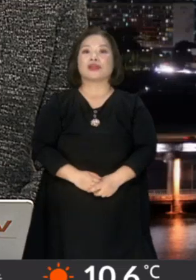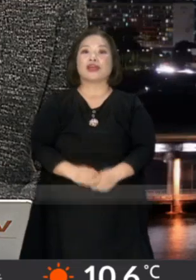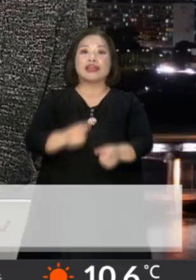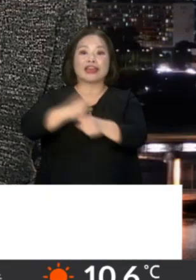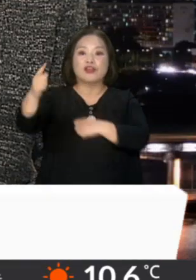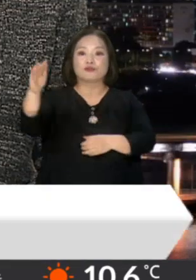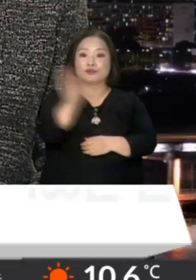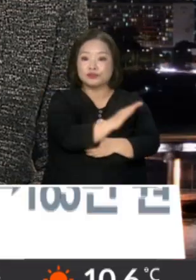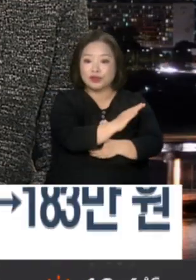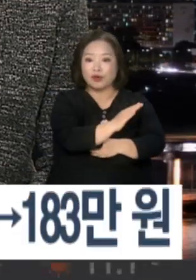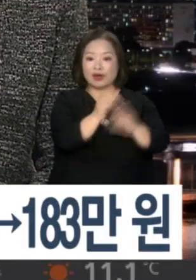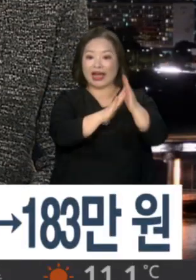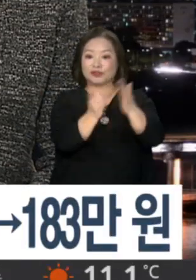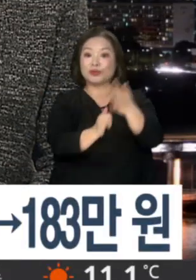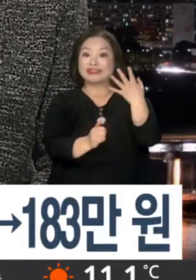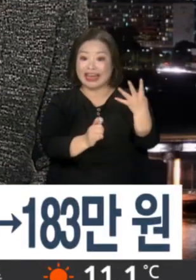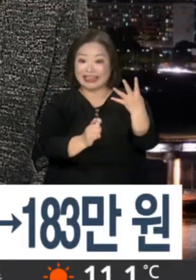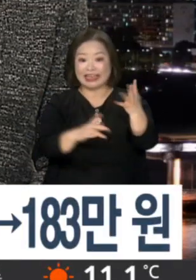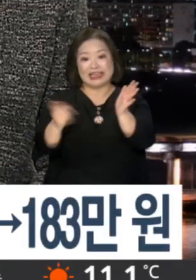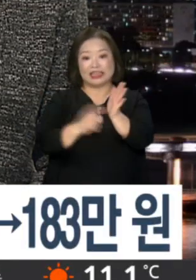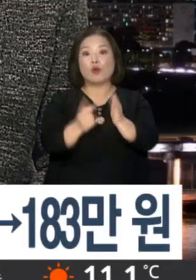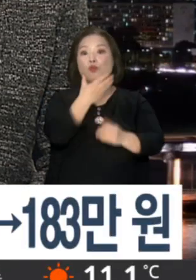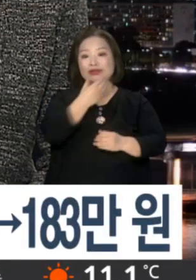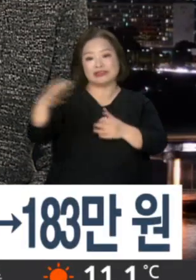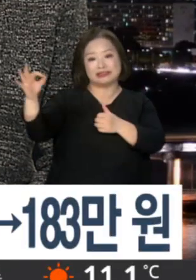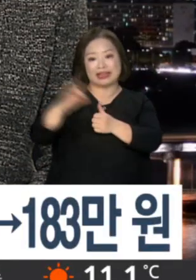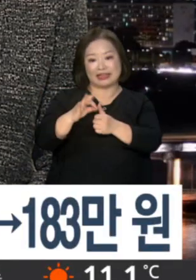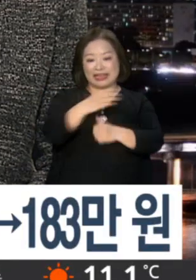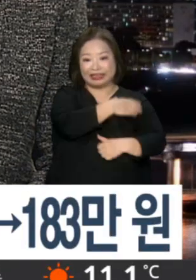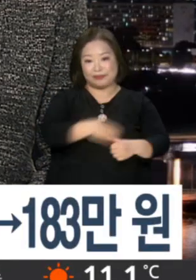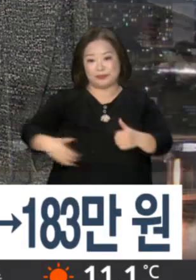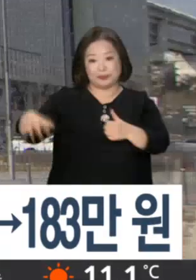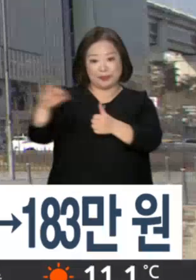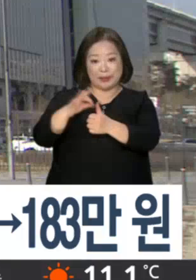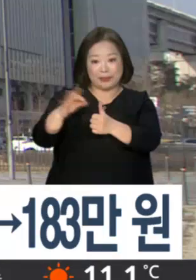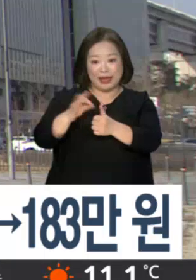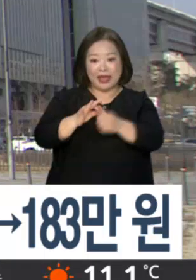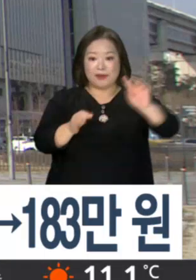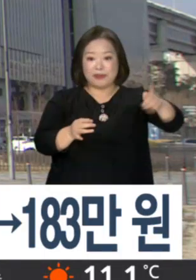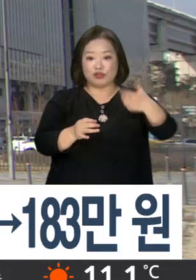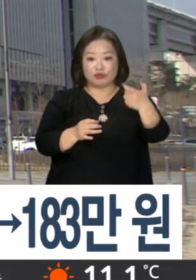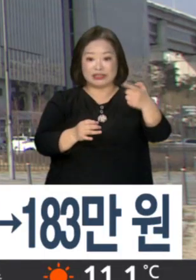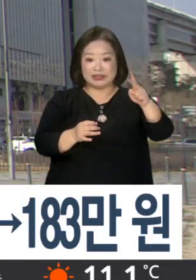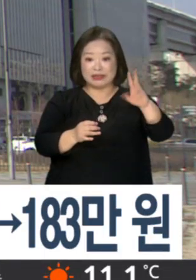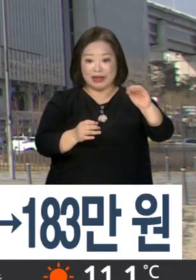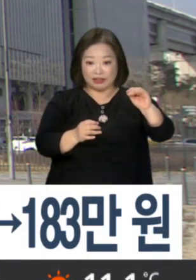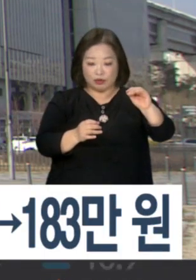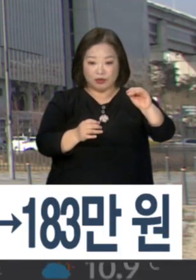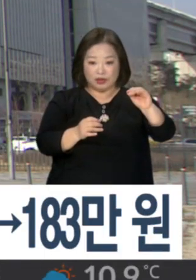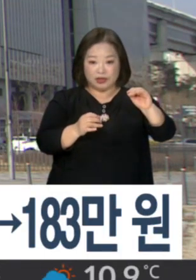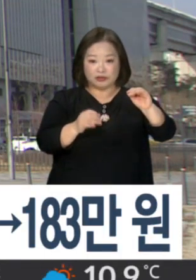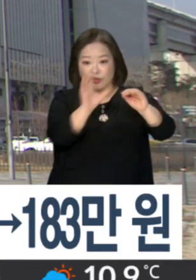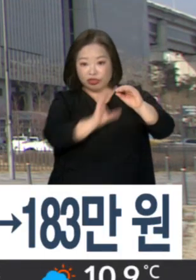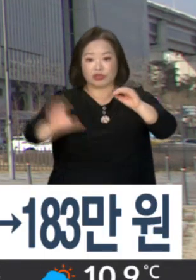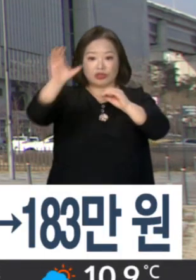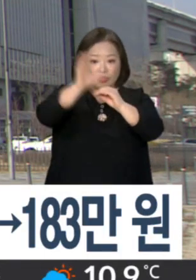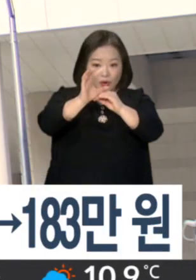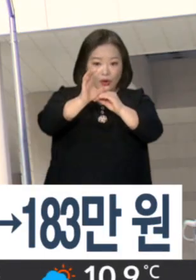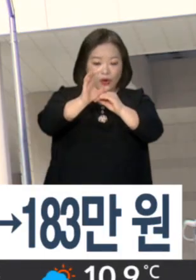내년부터 4인 가구의 긴급복지생계지원금이 162만원에서 183만원으로 오릅니다.